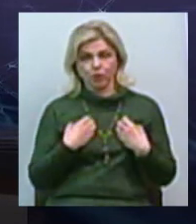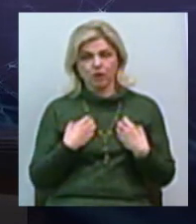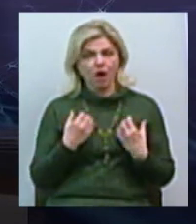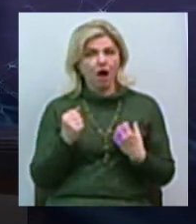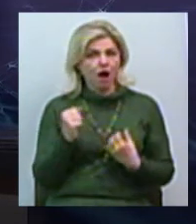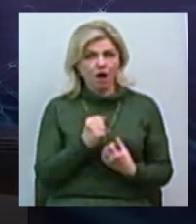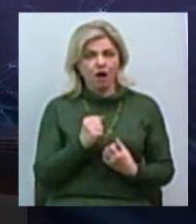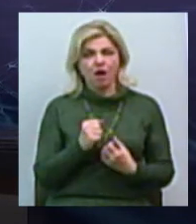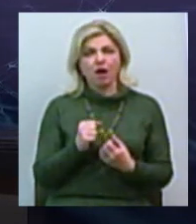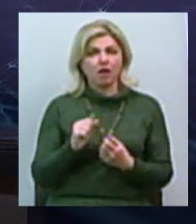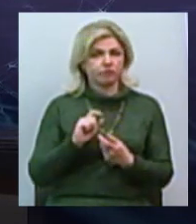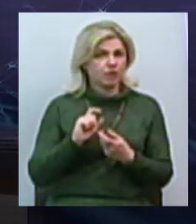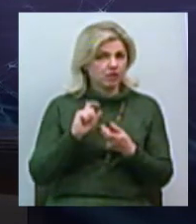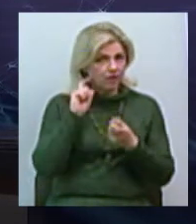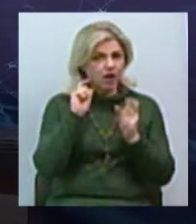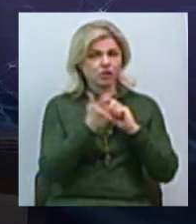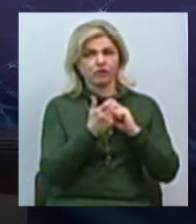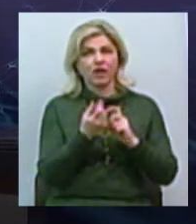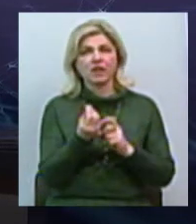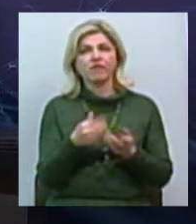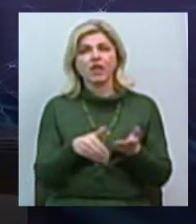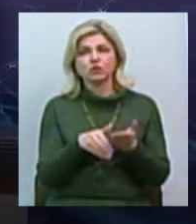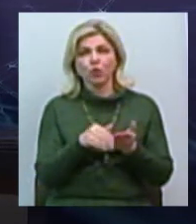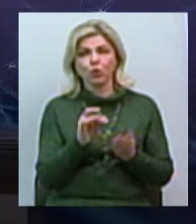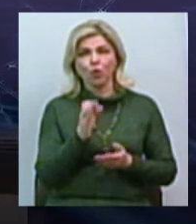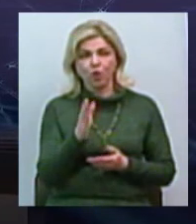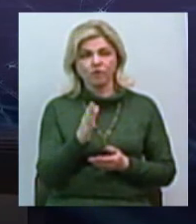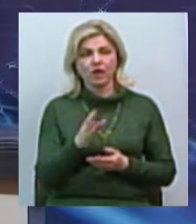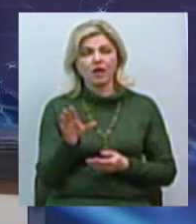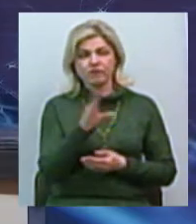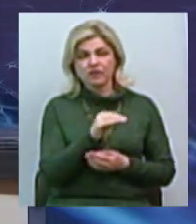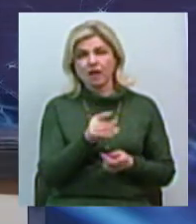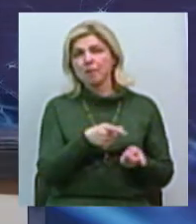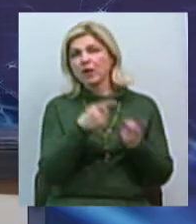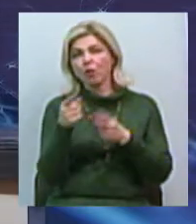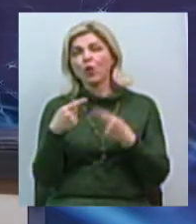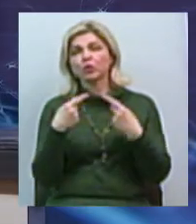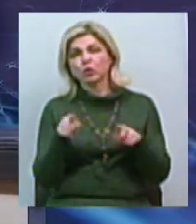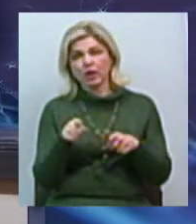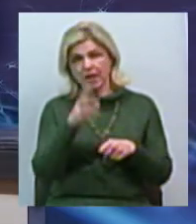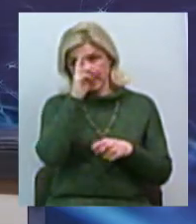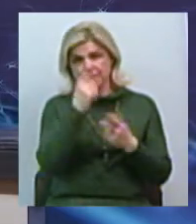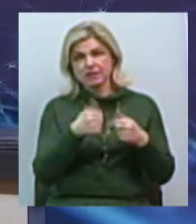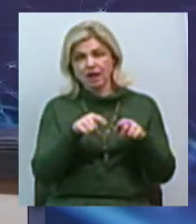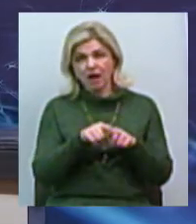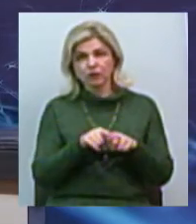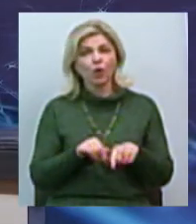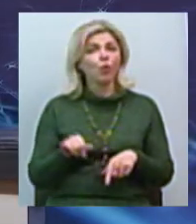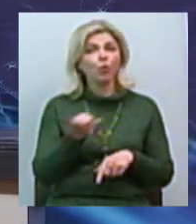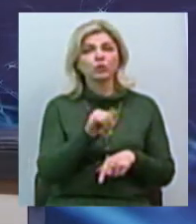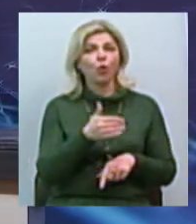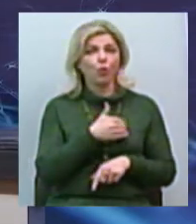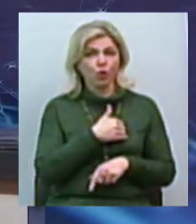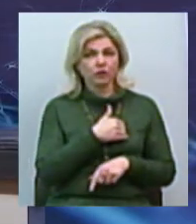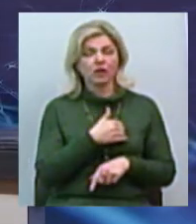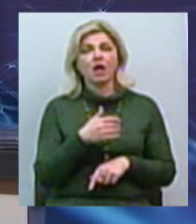інвесторів, вони йдуть в Конго, в Занзібар, йдуть во В'єтнам, йдуть куди вгодне. Рокі в 10-15 тому